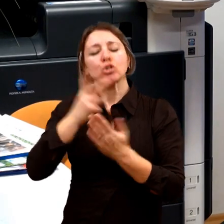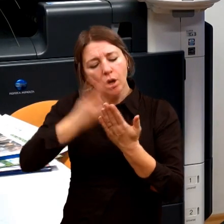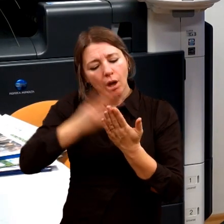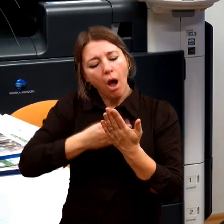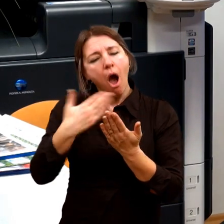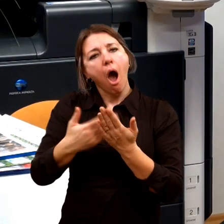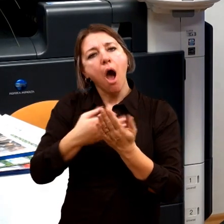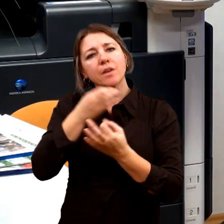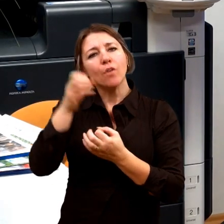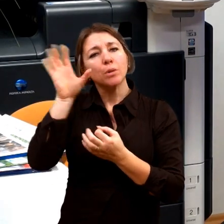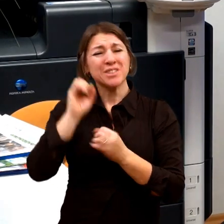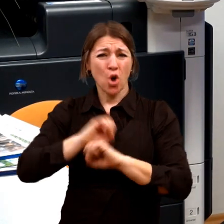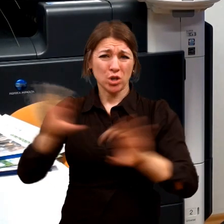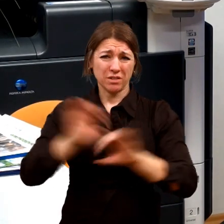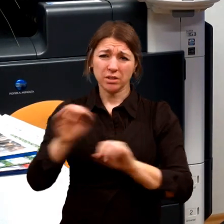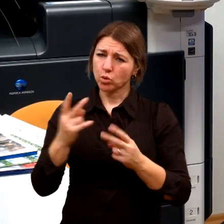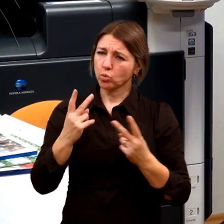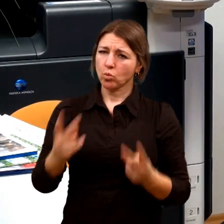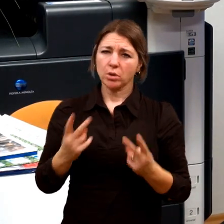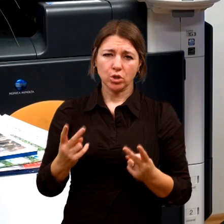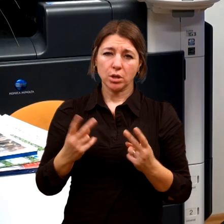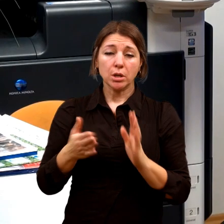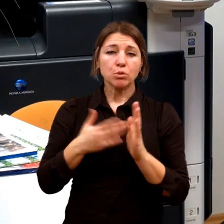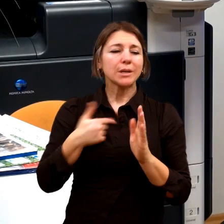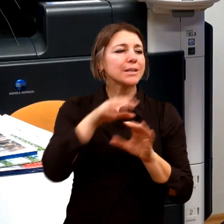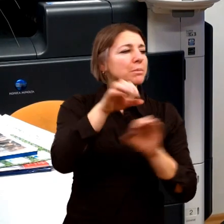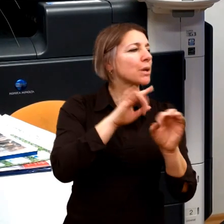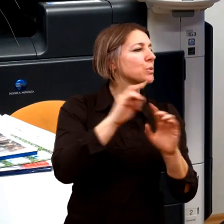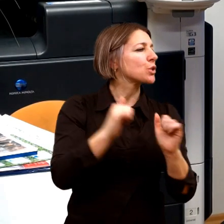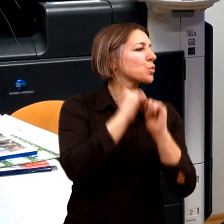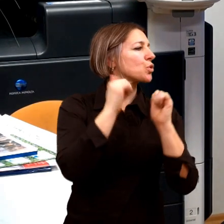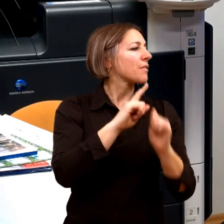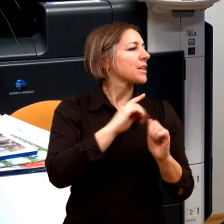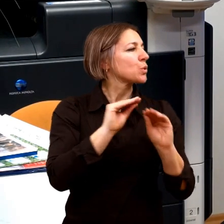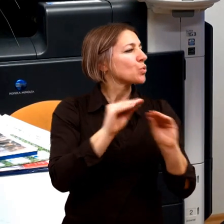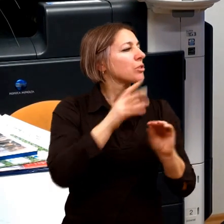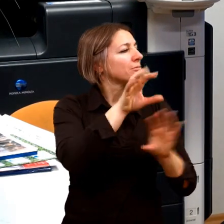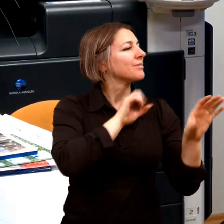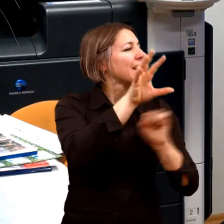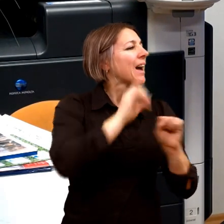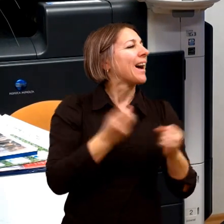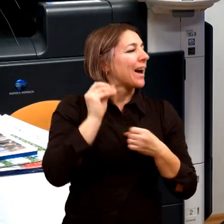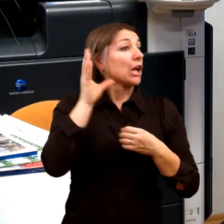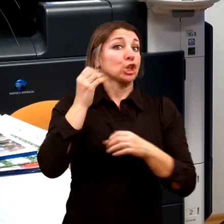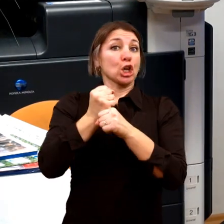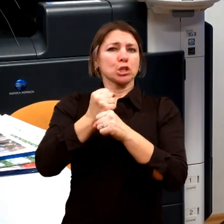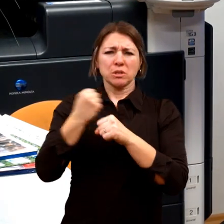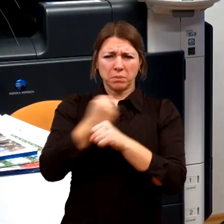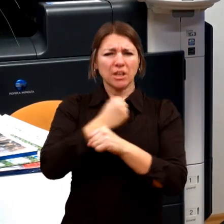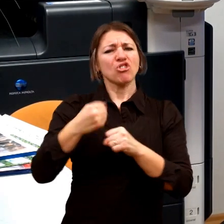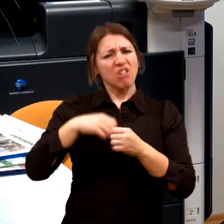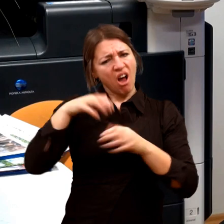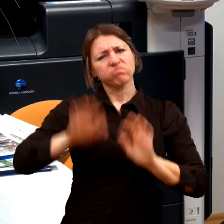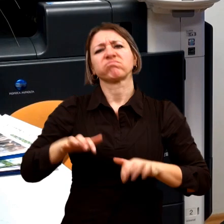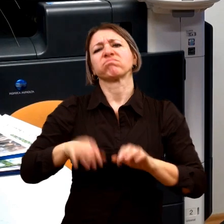abych já to, co jsem třeba získal, to ze zkušeností od svých učitelů, tak abych předal těm rodičům, aby oni s tím zase